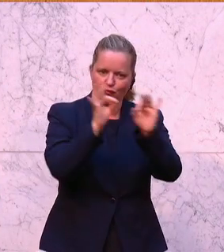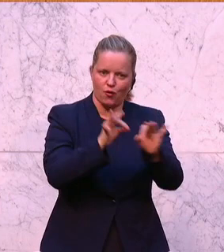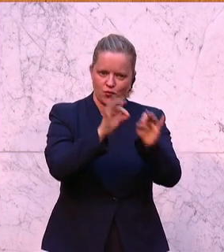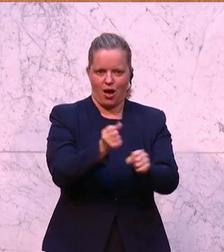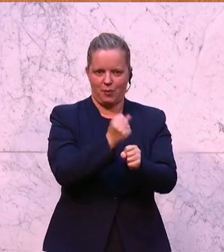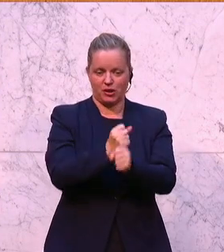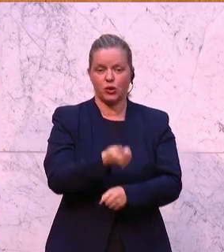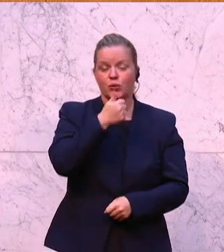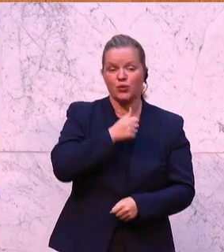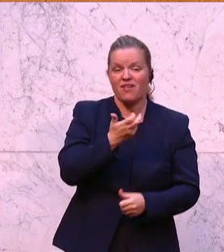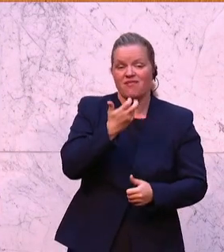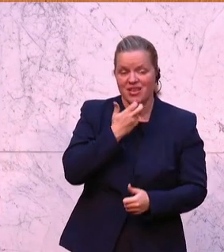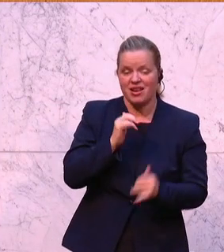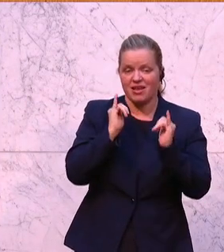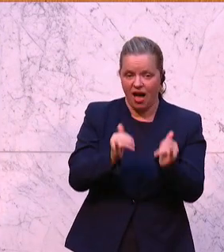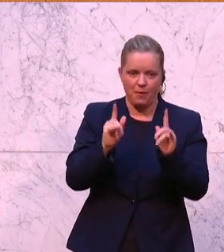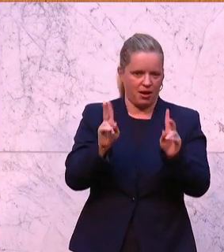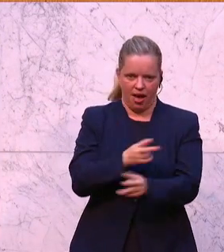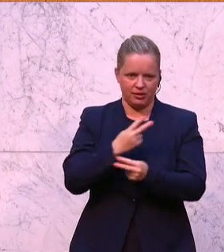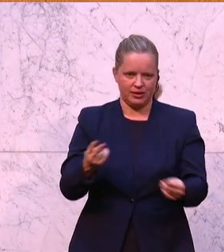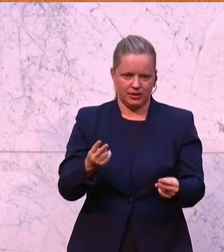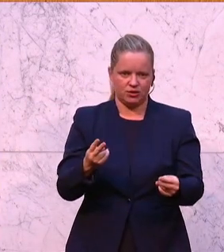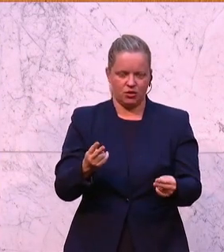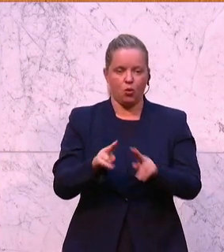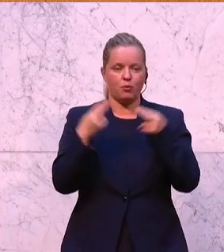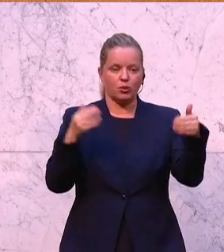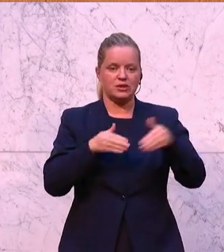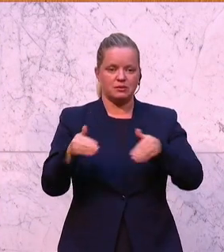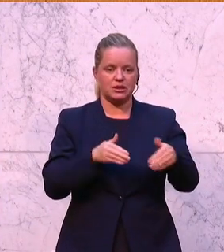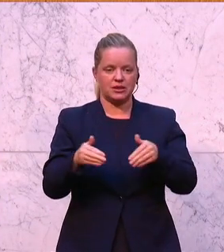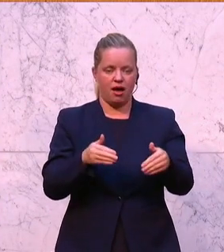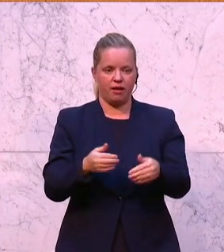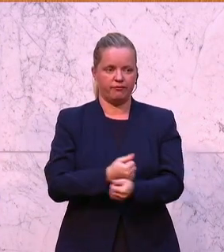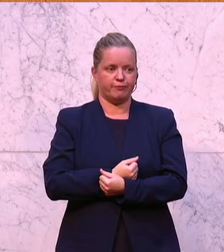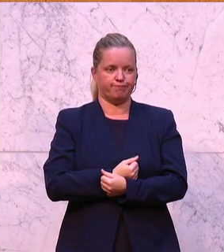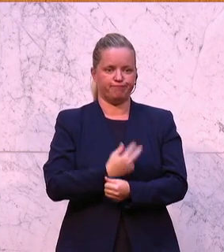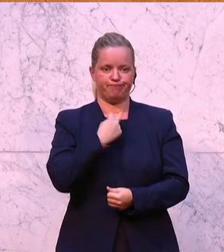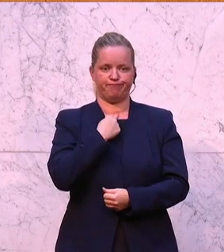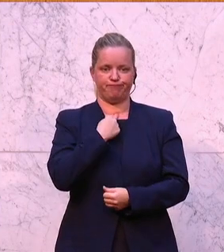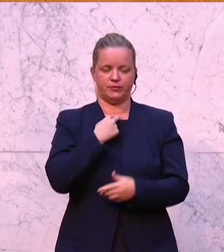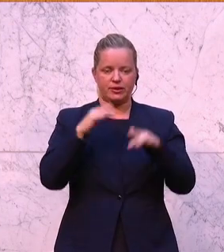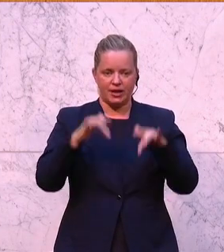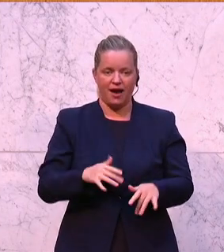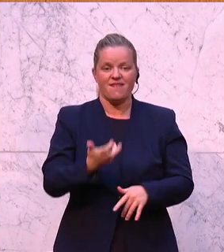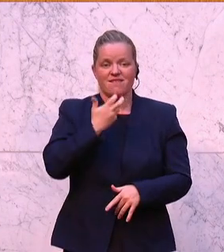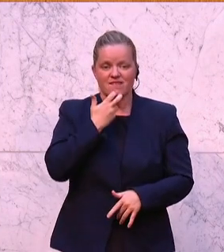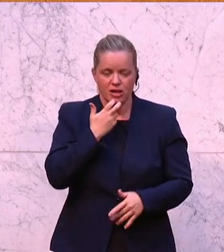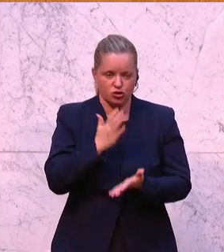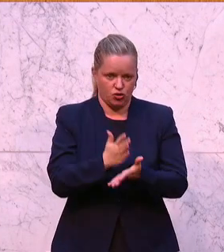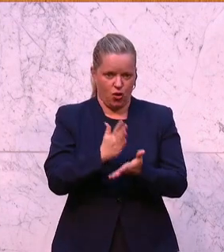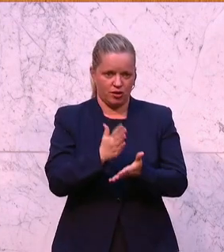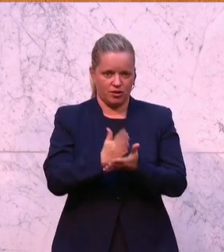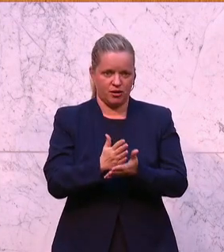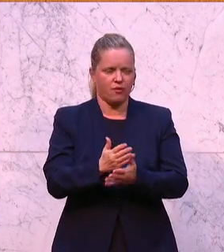können nicht. Und der Bundesminister sitzt mit gebundenen Händen, will zwar, kennt die Probleme, kennt die Probleme von unseren Anträgen, die vorher